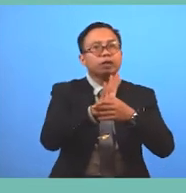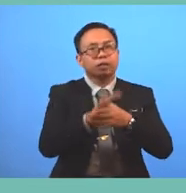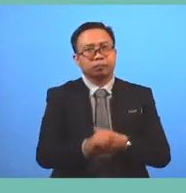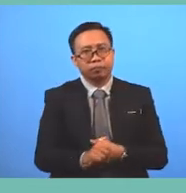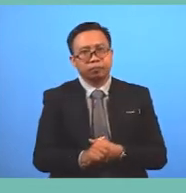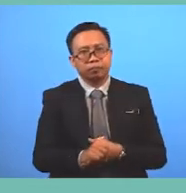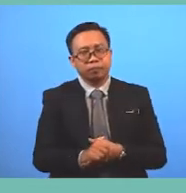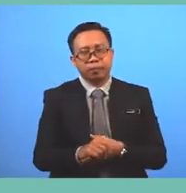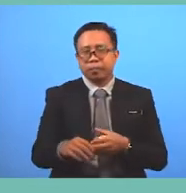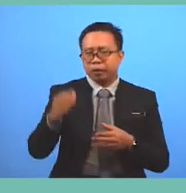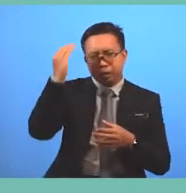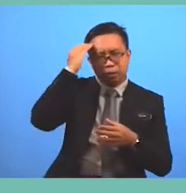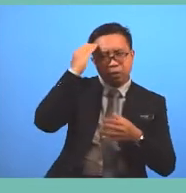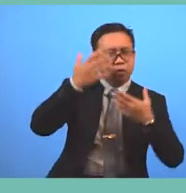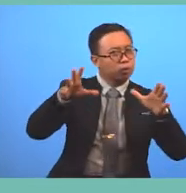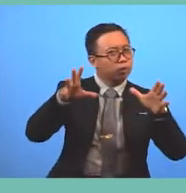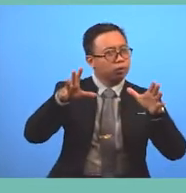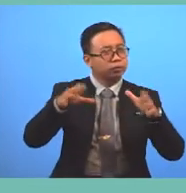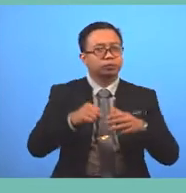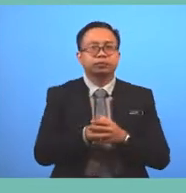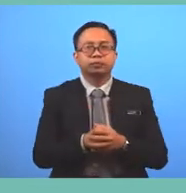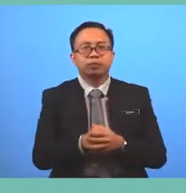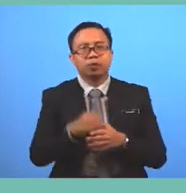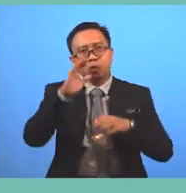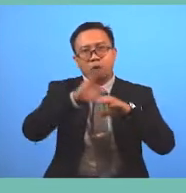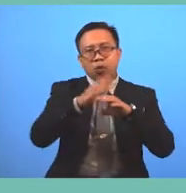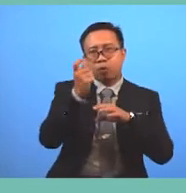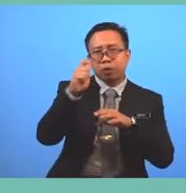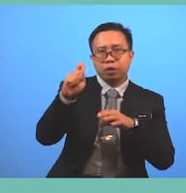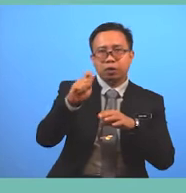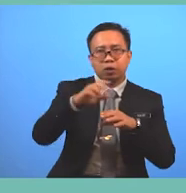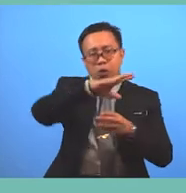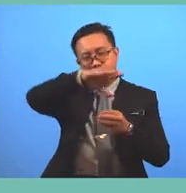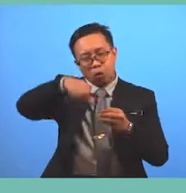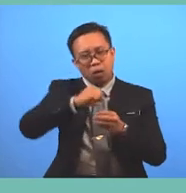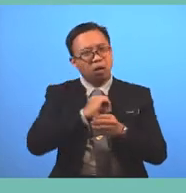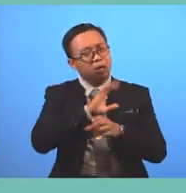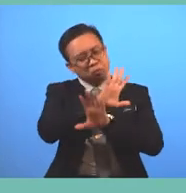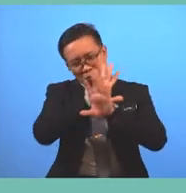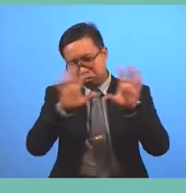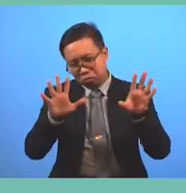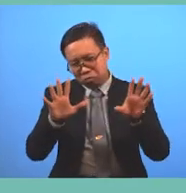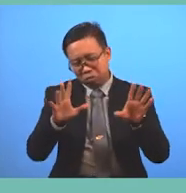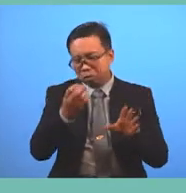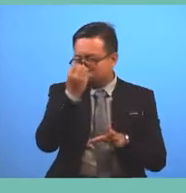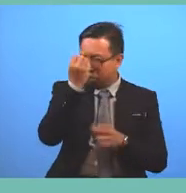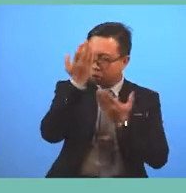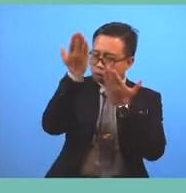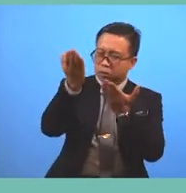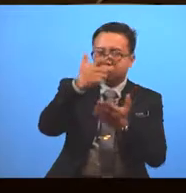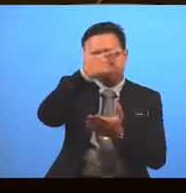unlike Anything You haven't seen Before On the whole I wouldn't recommend It Because